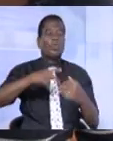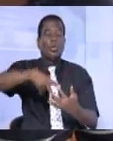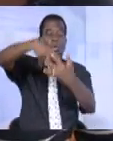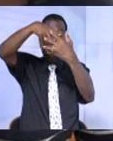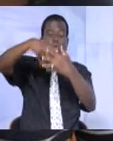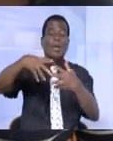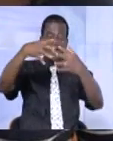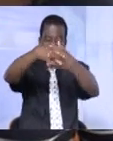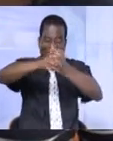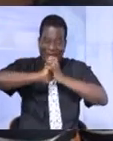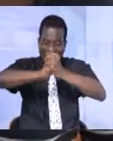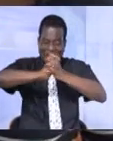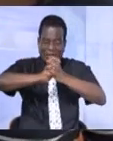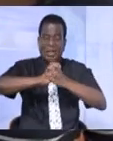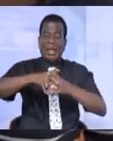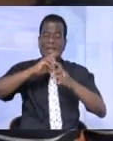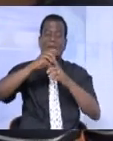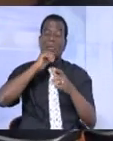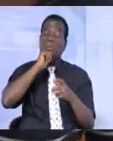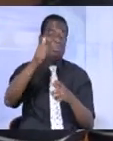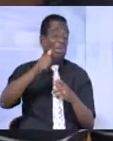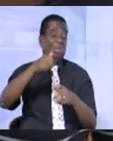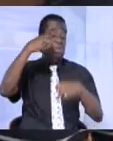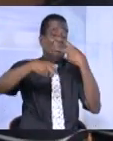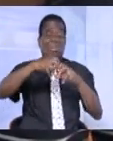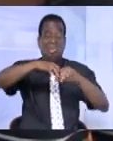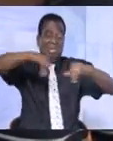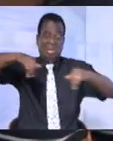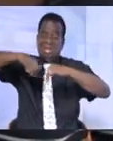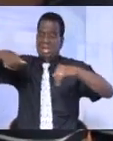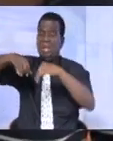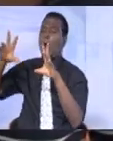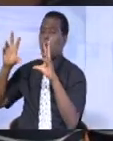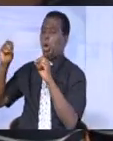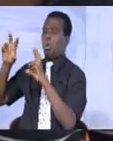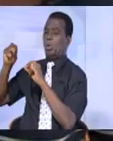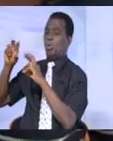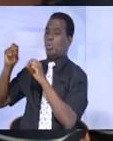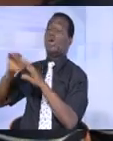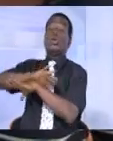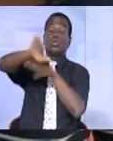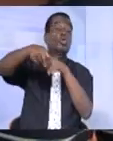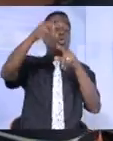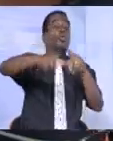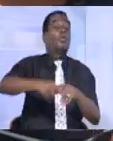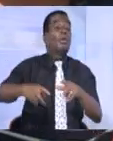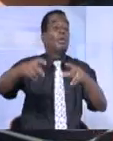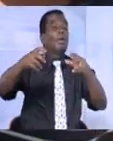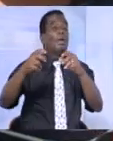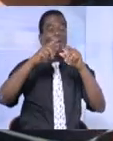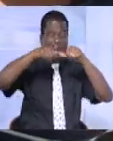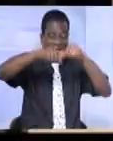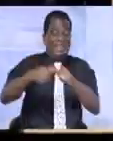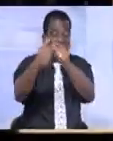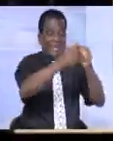se serrer les coudes. Il n'est plus question de distinction partisane, de distinction religieuse, de distinction ethnique pour dire non à